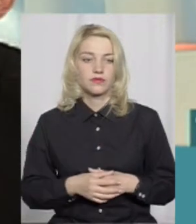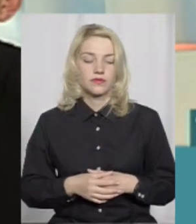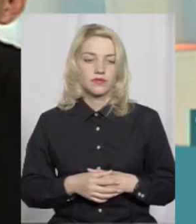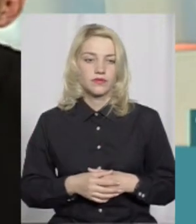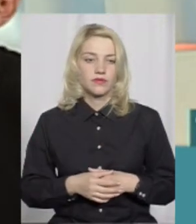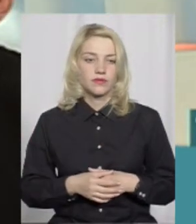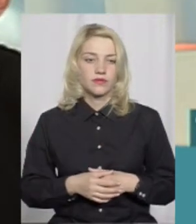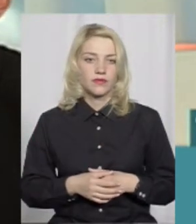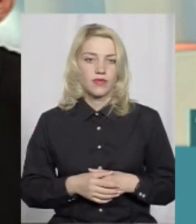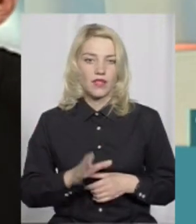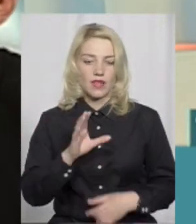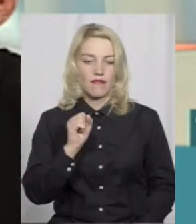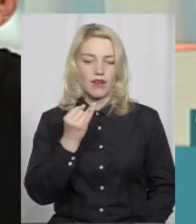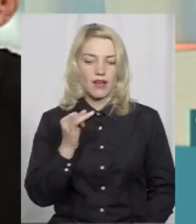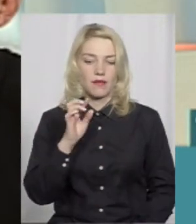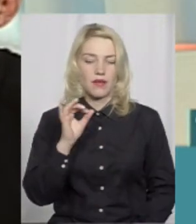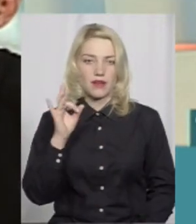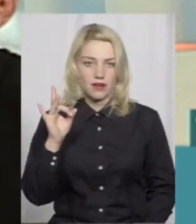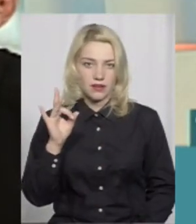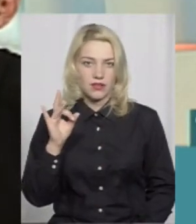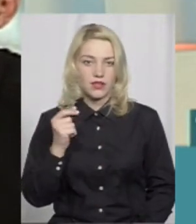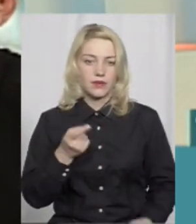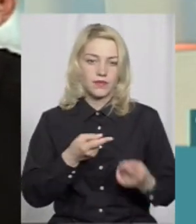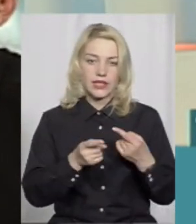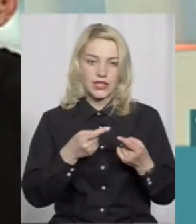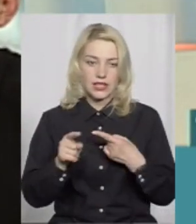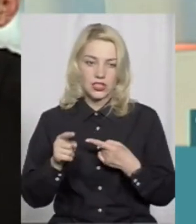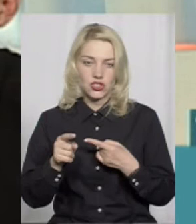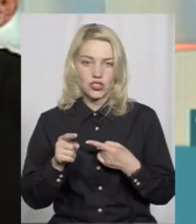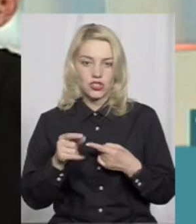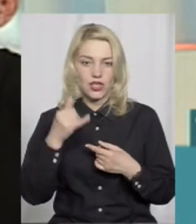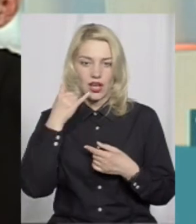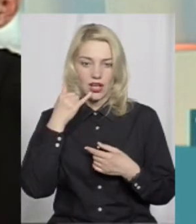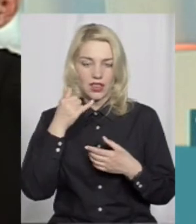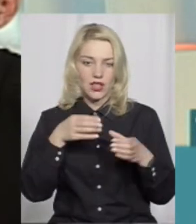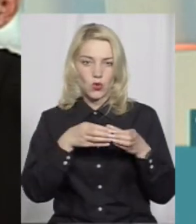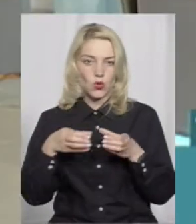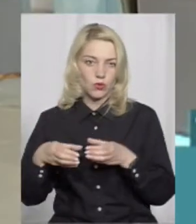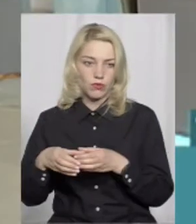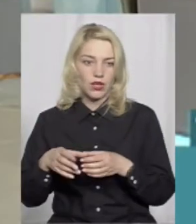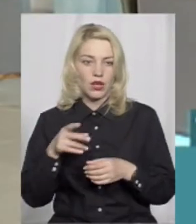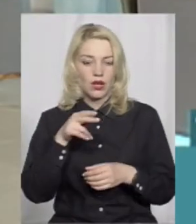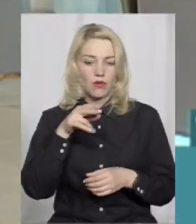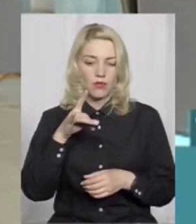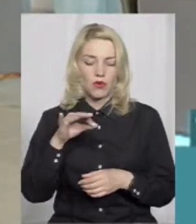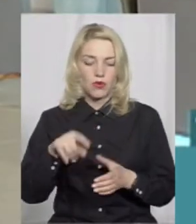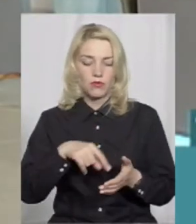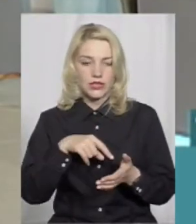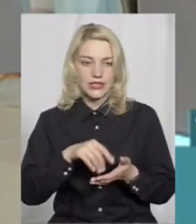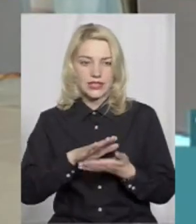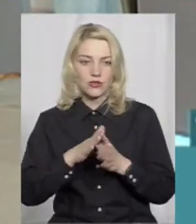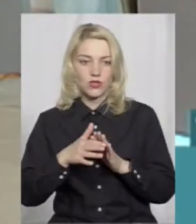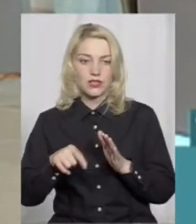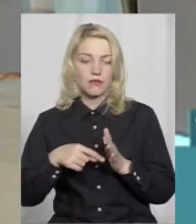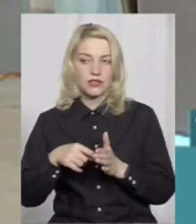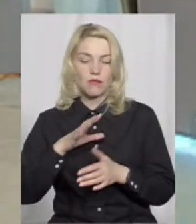в «Вайбері» і в інших каналах груп про місто, ситуацію міста.